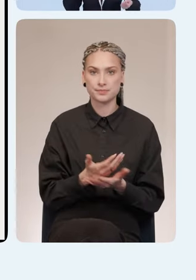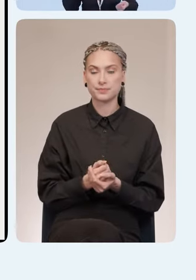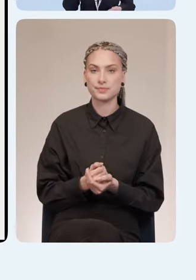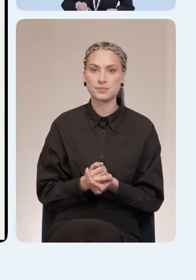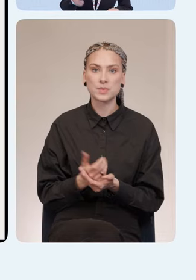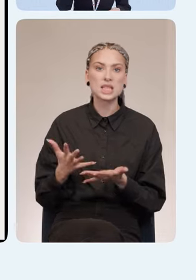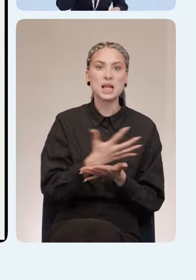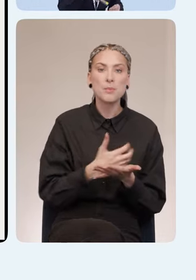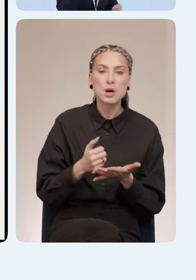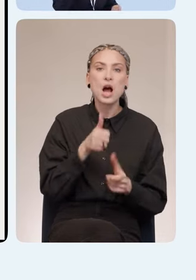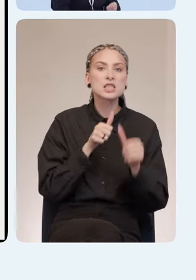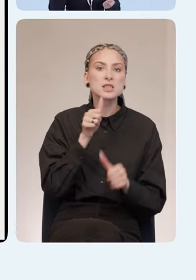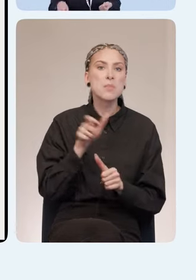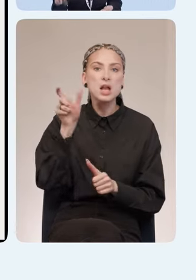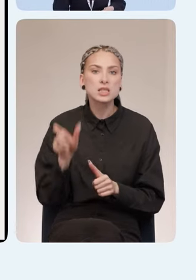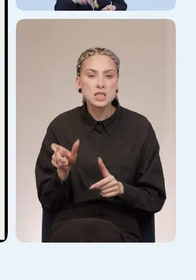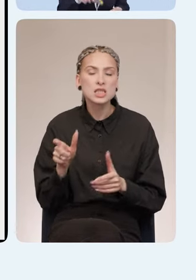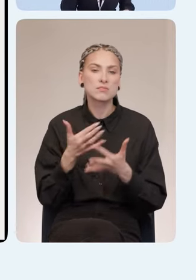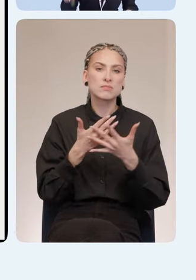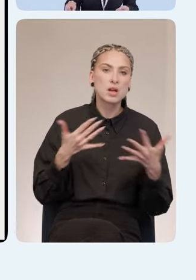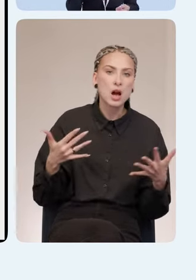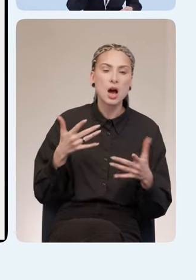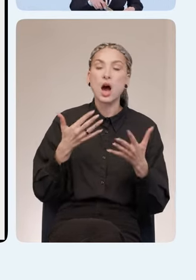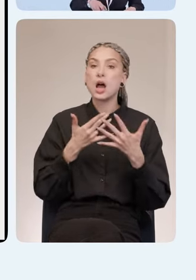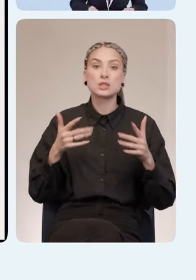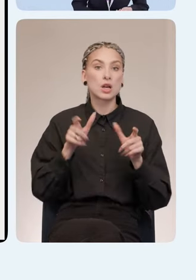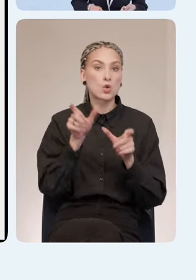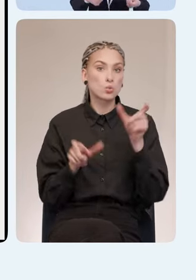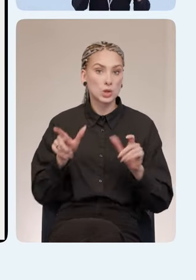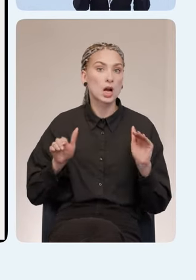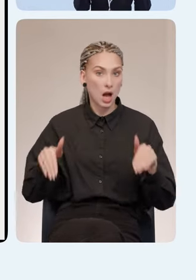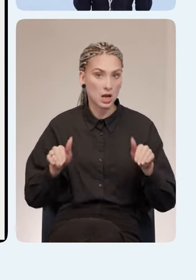Собрали экспертизу, причем от ребят на разных инвалидных колясках.